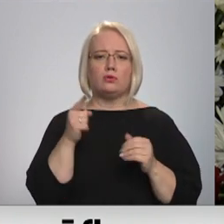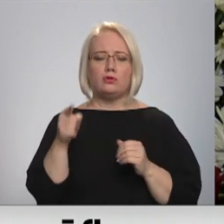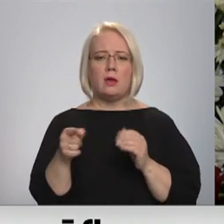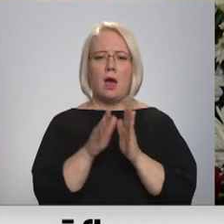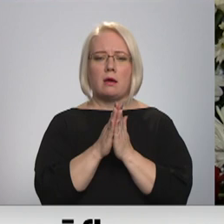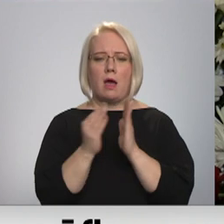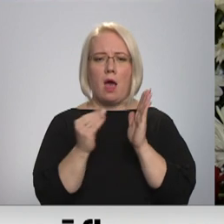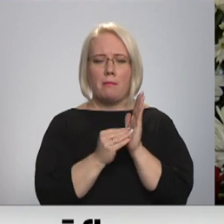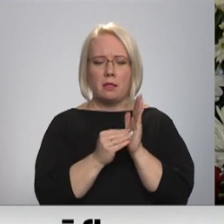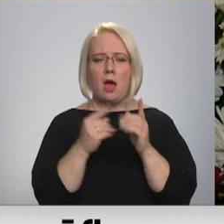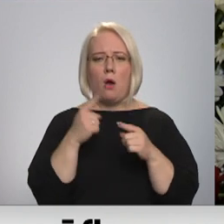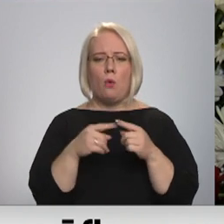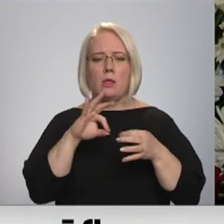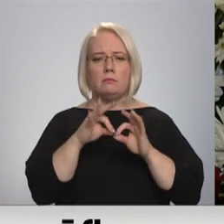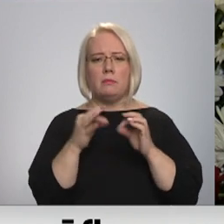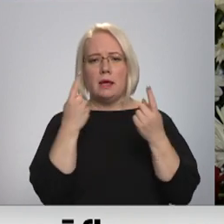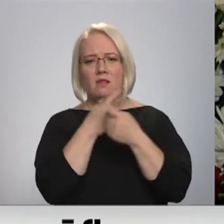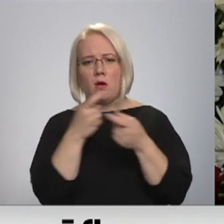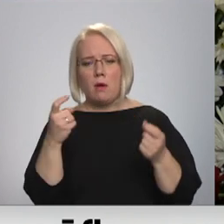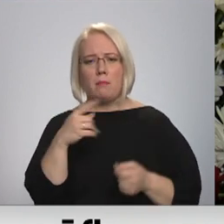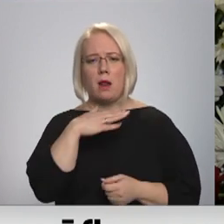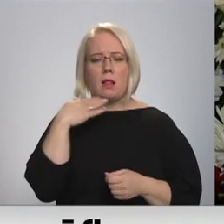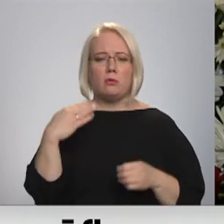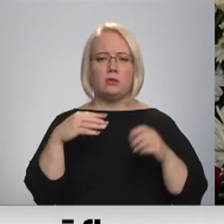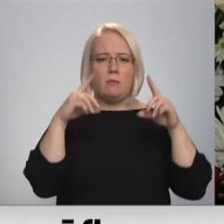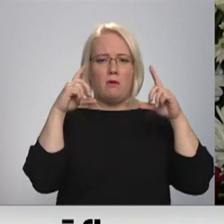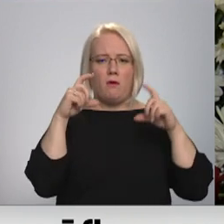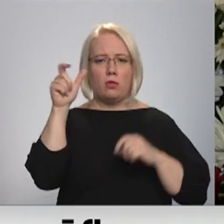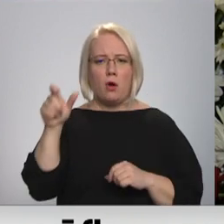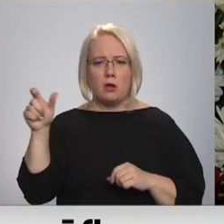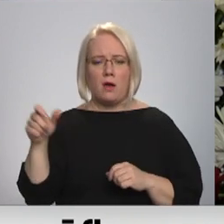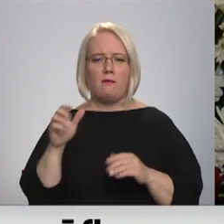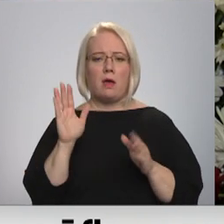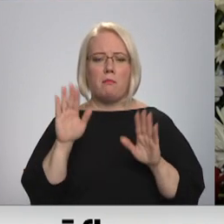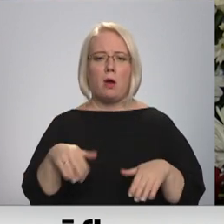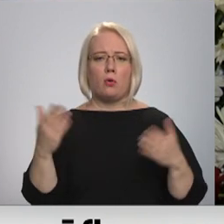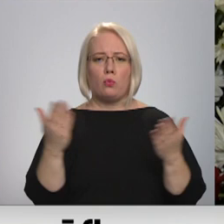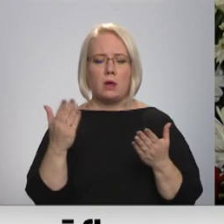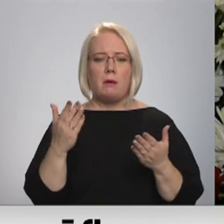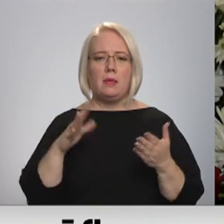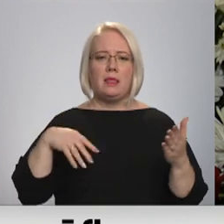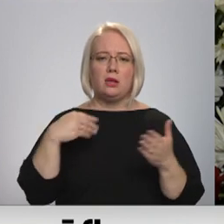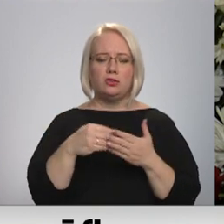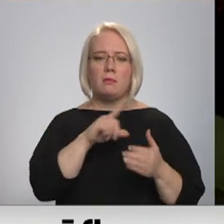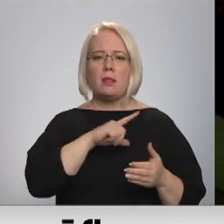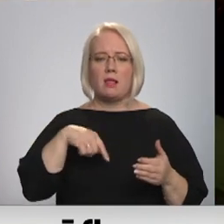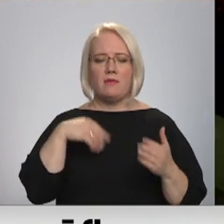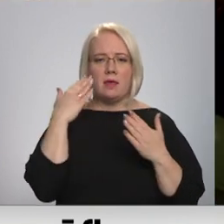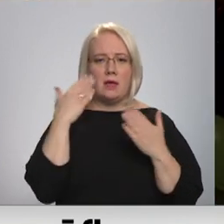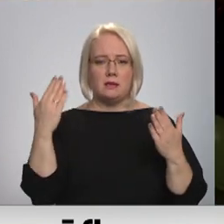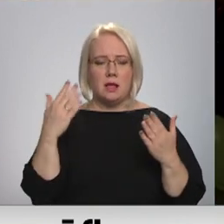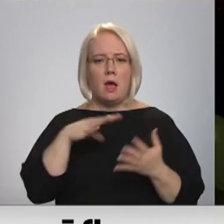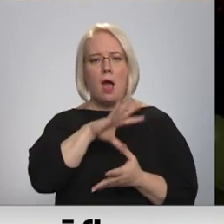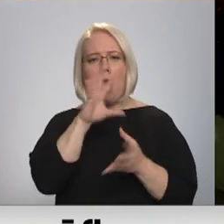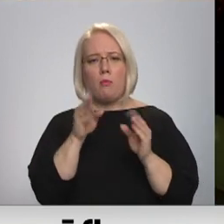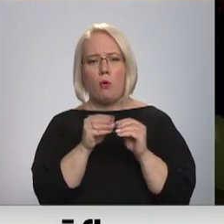un informācija par daudzim fotogrāfim, par kurim līdz šam Latvija nazinovā. Apkopot uz